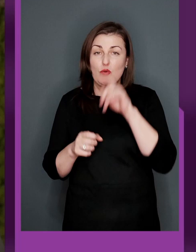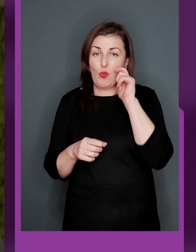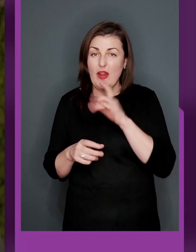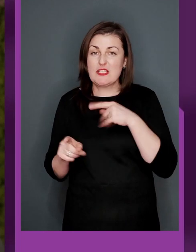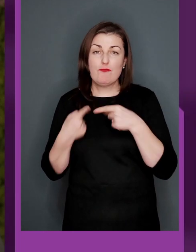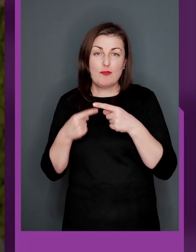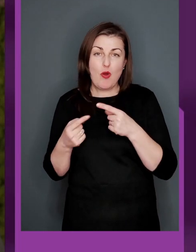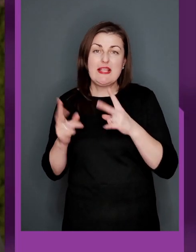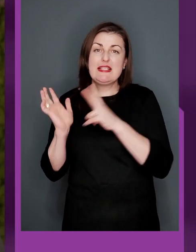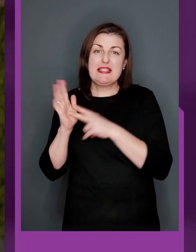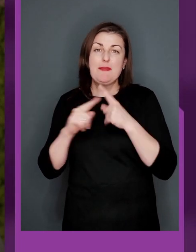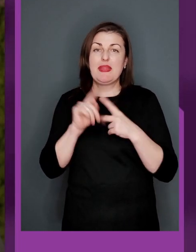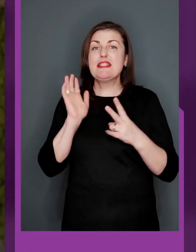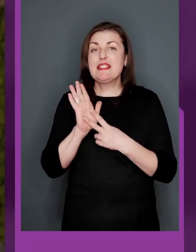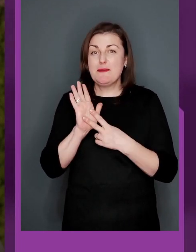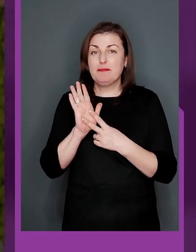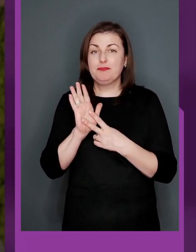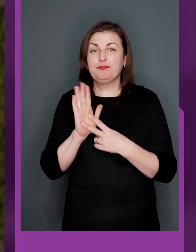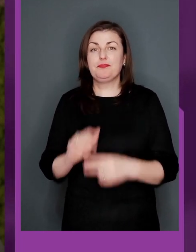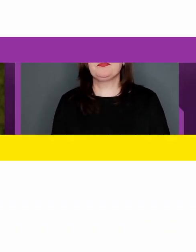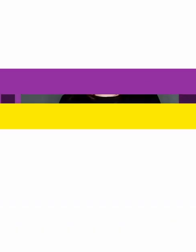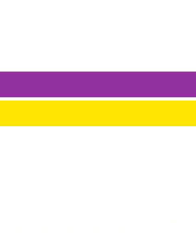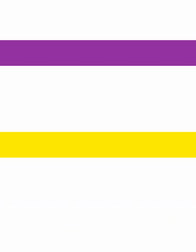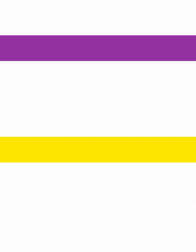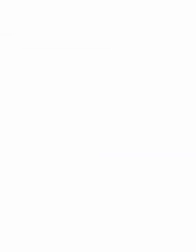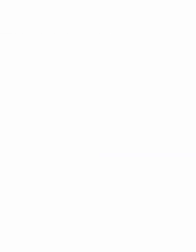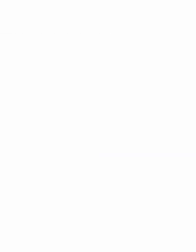збірної України з футболу 7 на 7.